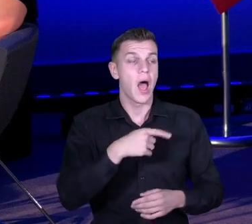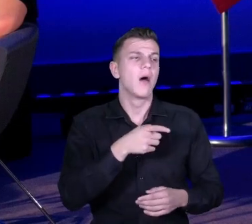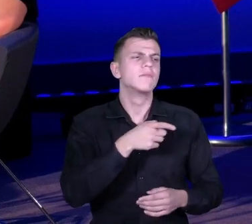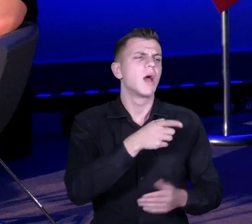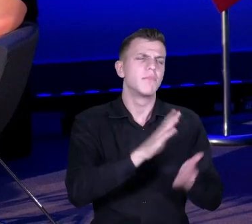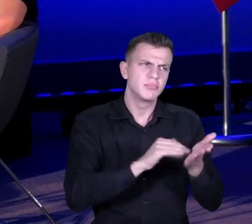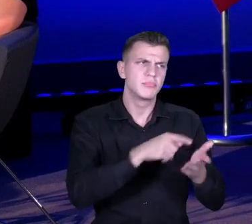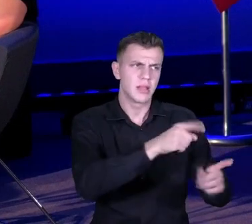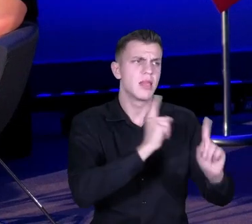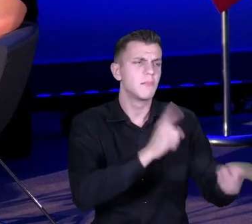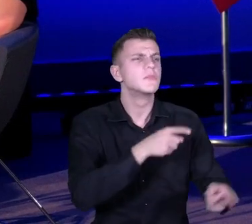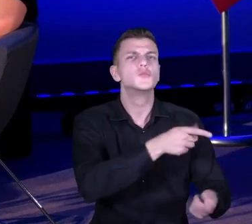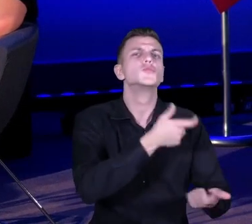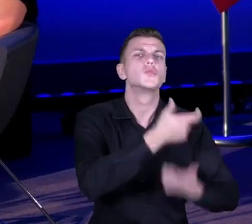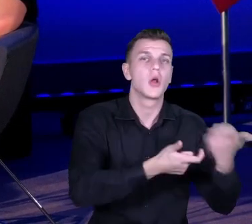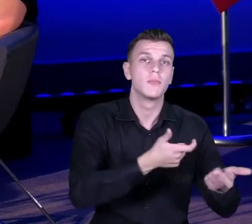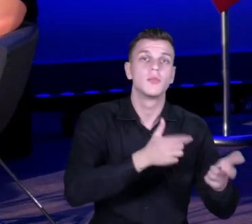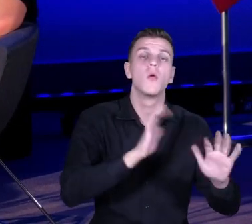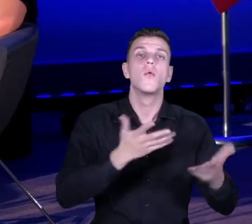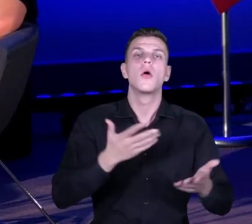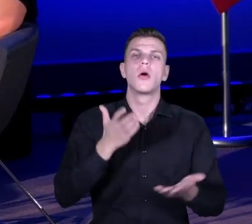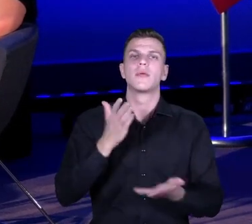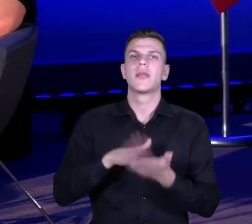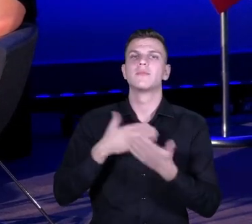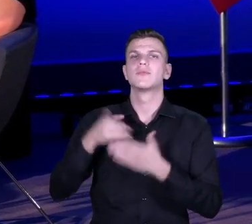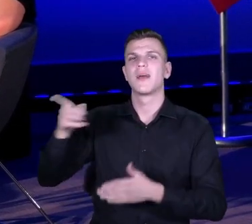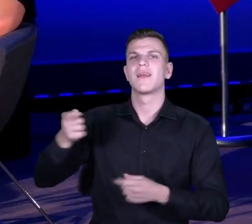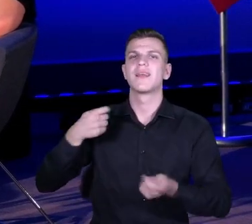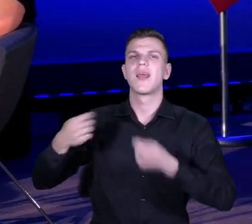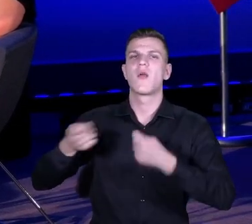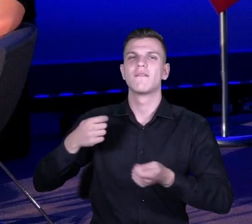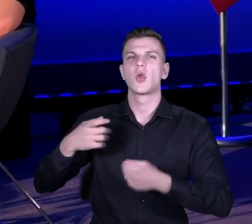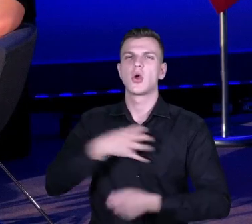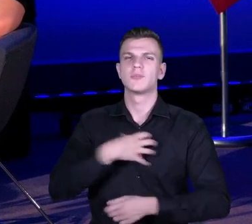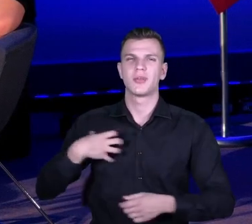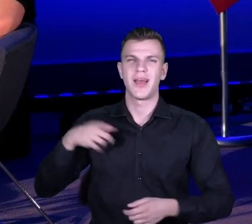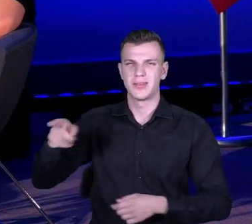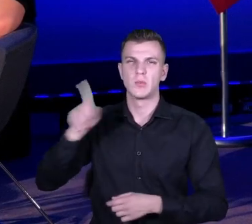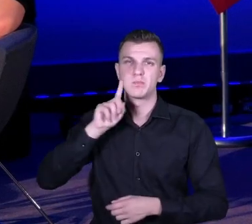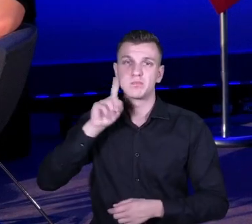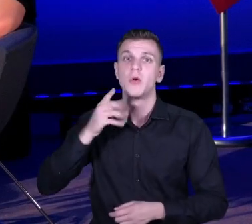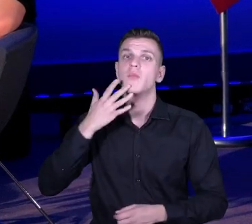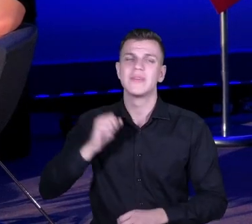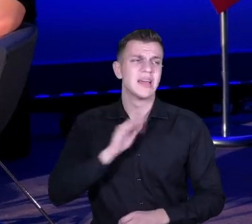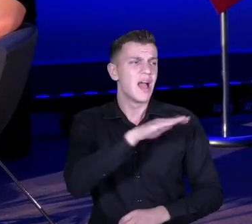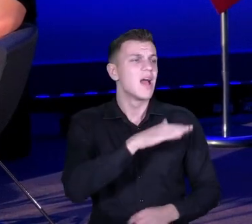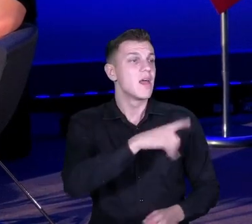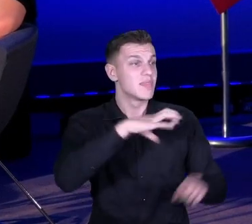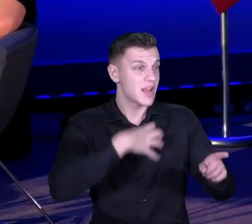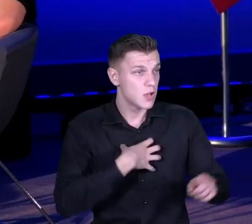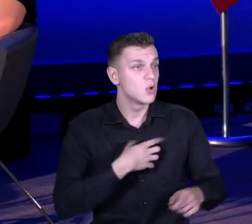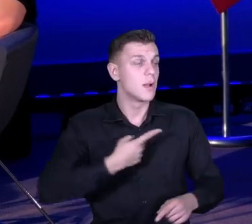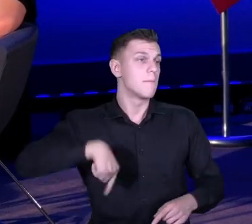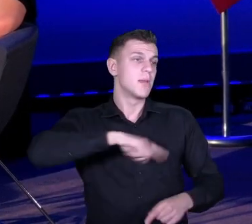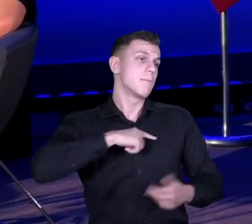takich sytuacji, żeby były gotowe rozwiązania. Mój kierownik gospodarczy wie, że jak przychodzi, panie dyrektorze, mamy problem. Wie, my mamy